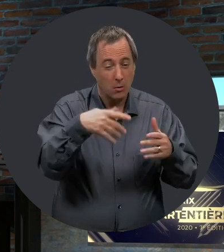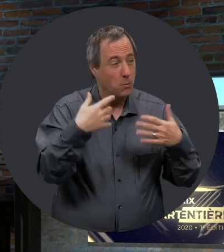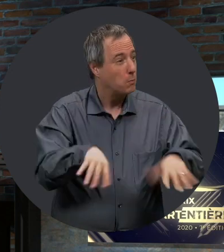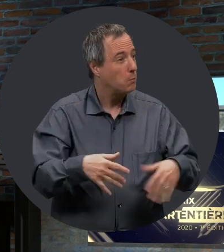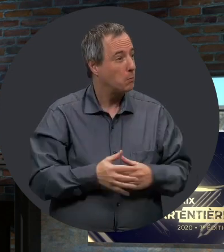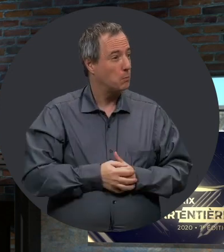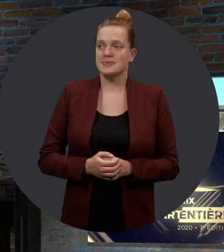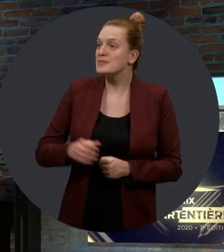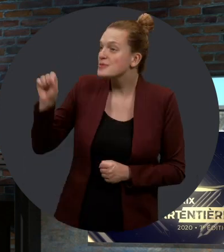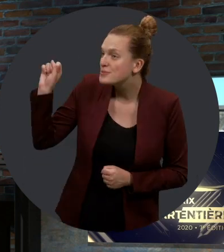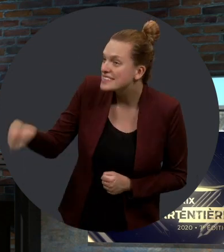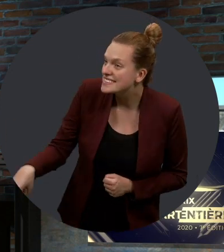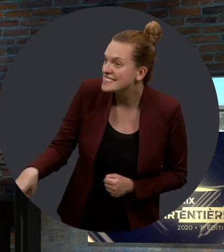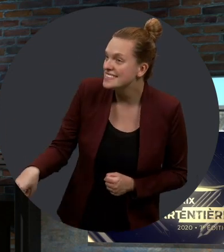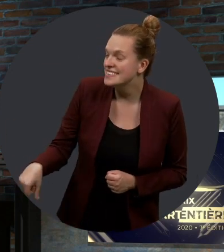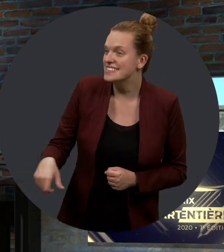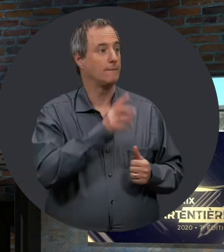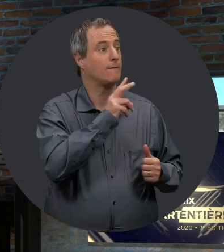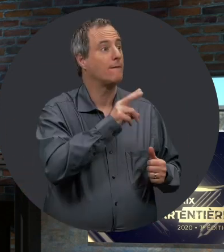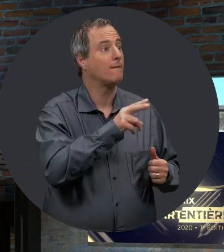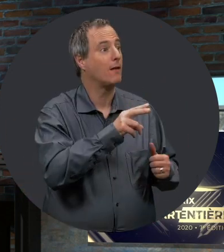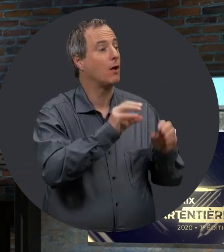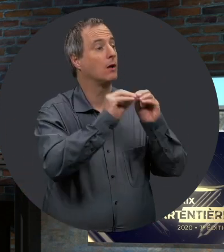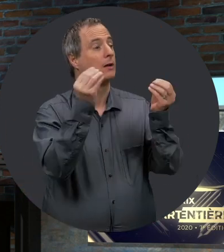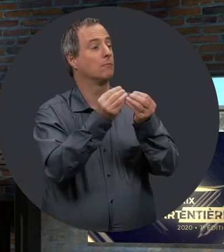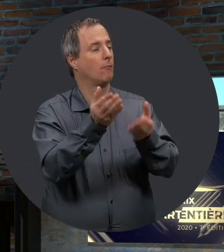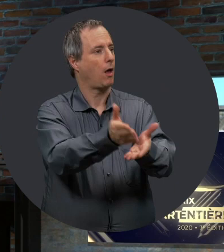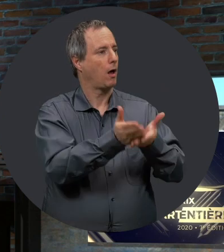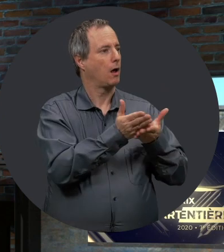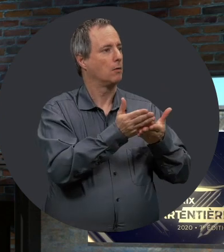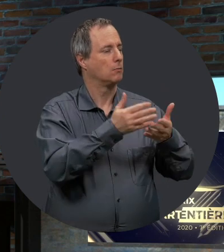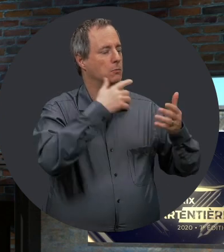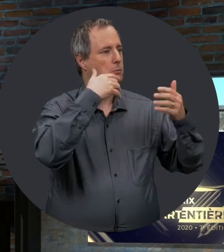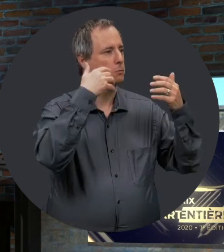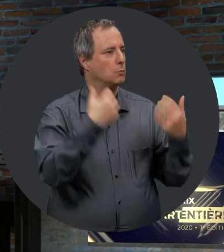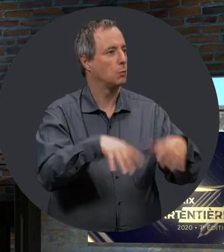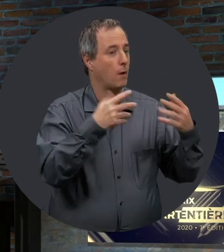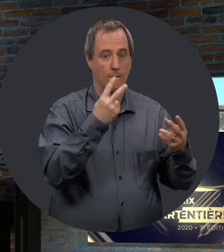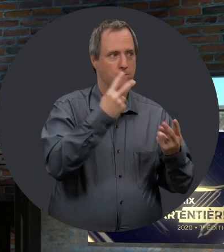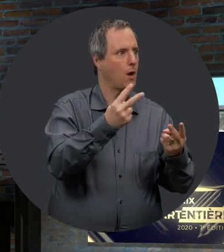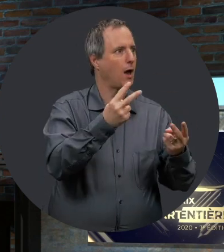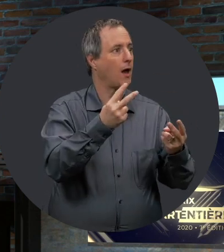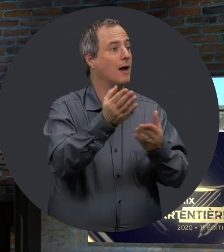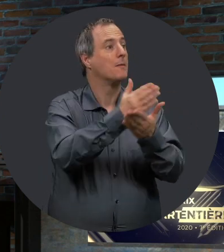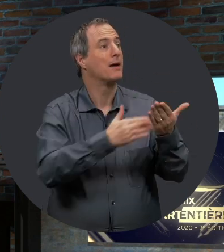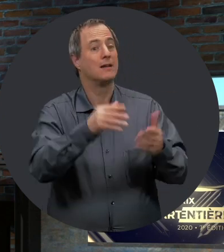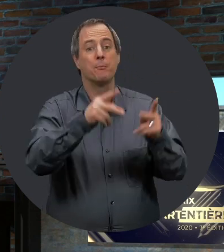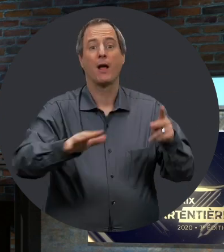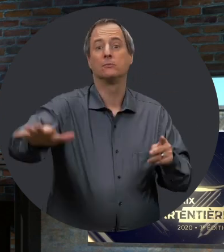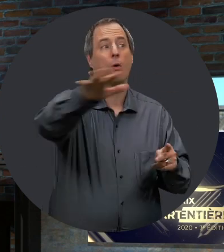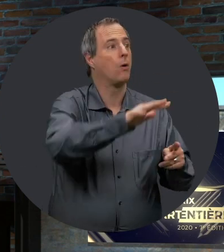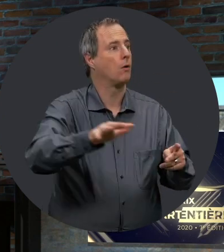handicapés dans toute leur art. Et dans le fond, cet organisme-là nous permet de voir une